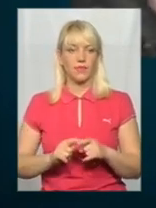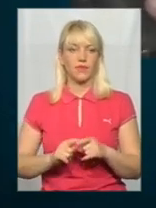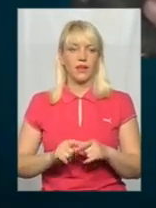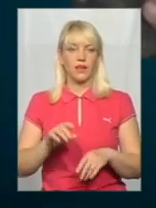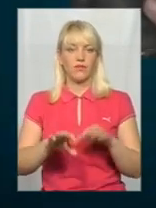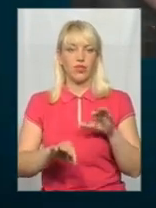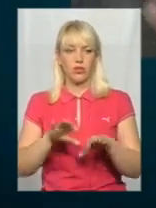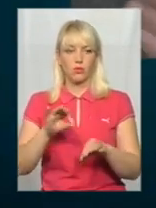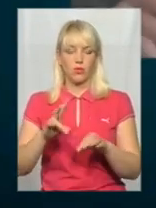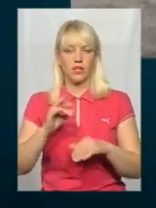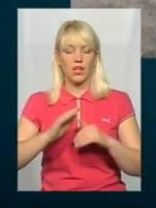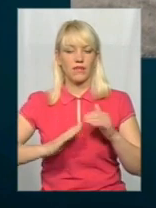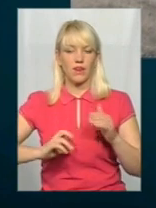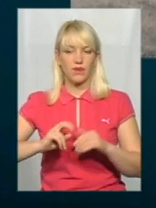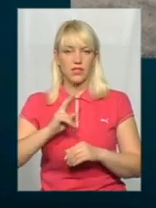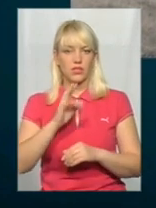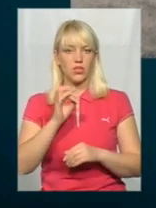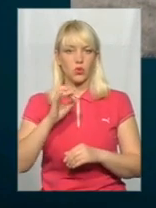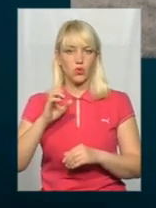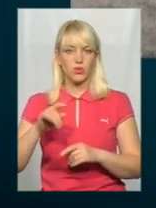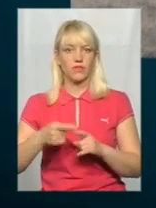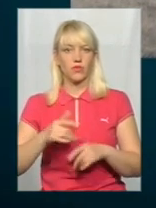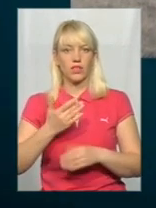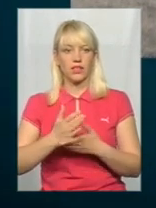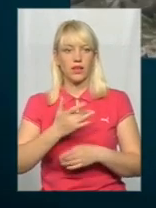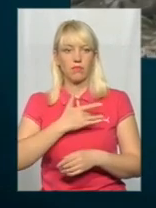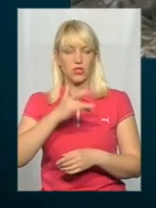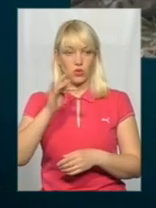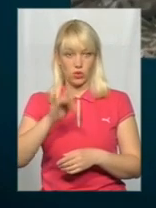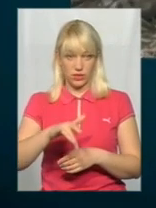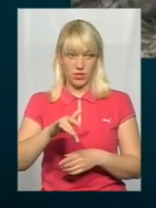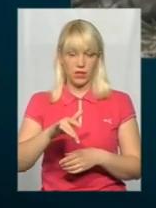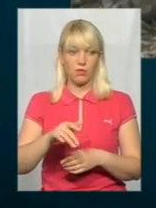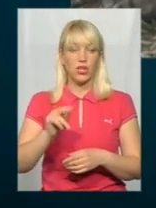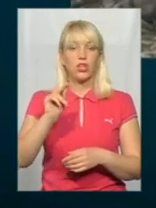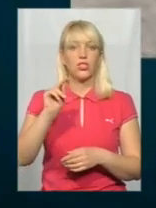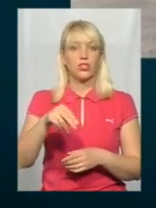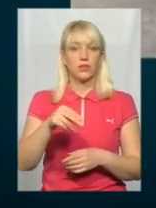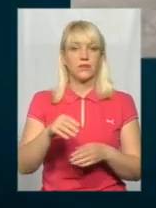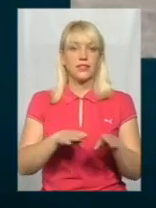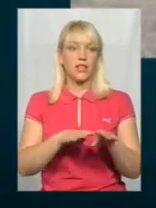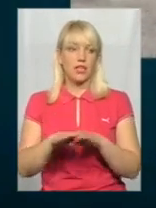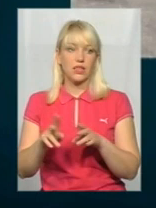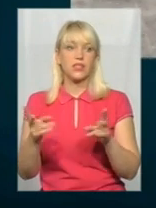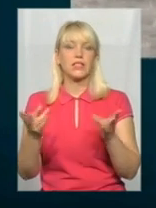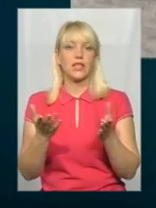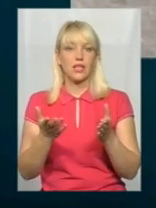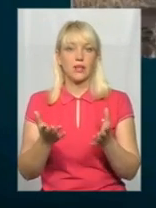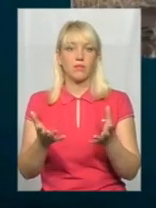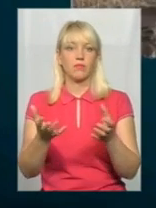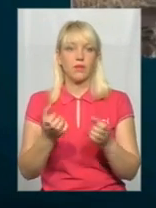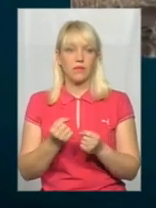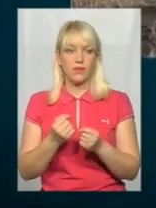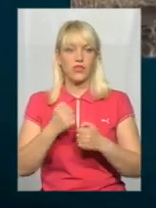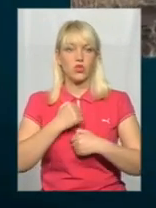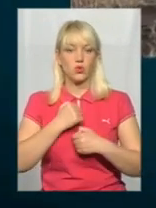відбору на кваліфікаційний курс, вони є більш жорсткими, ніж стандарти, за якими приймаються на військову службу за